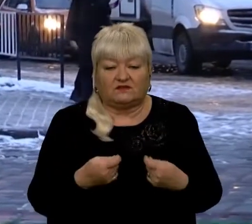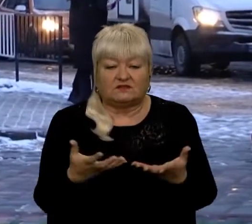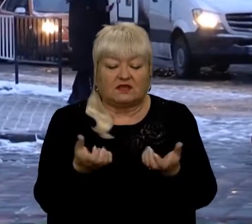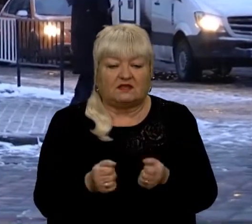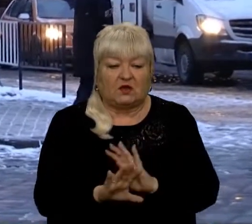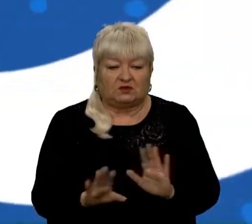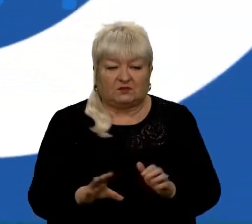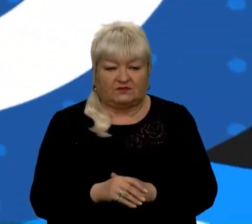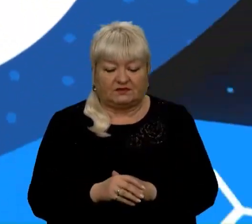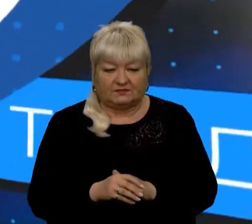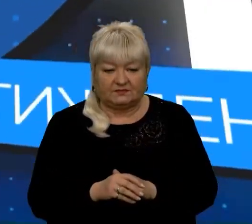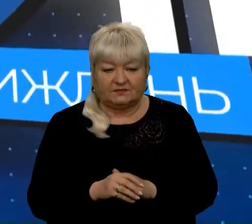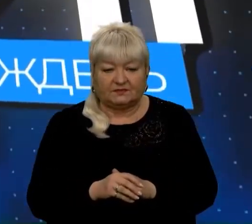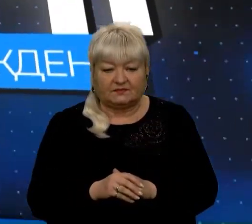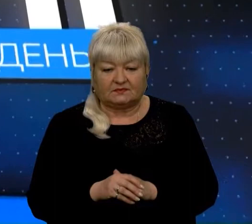отримували.